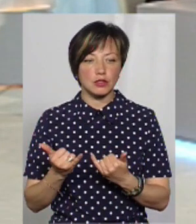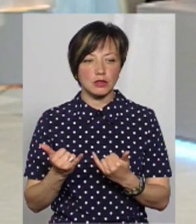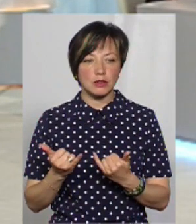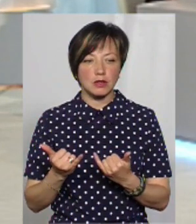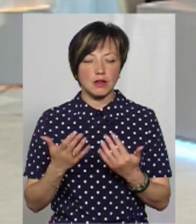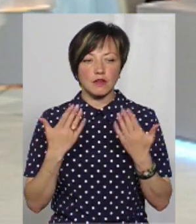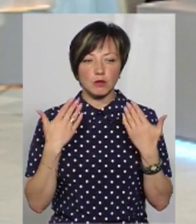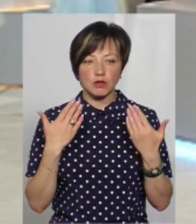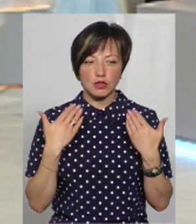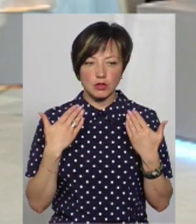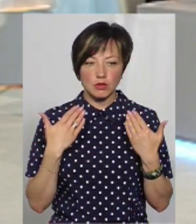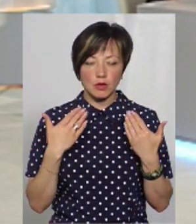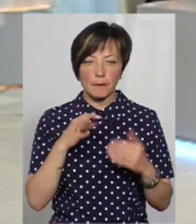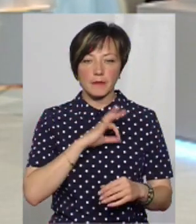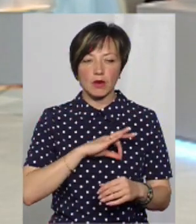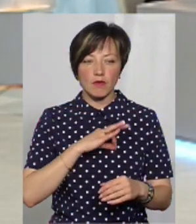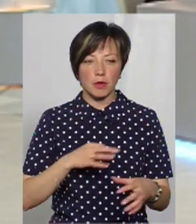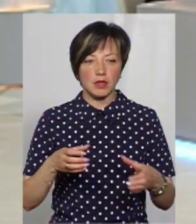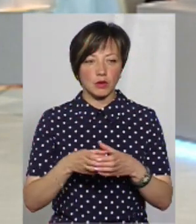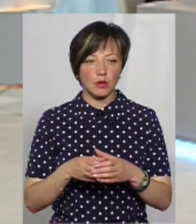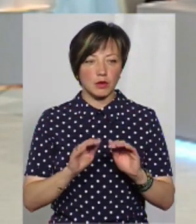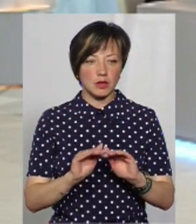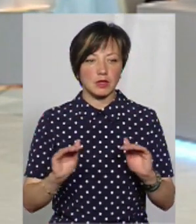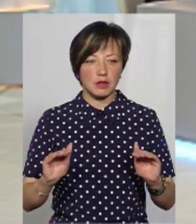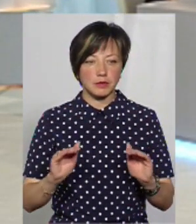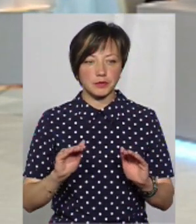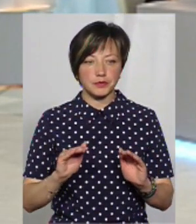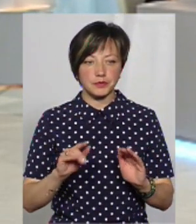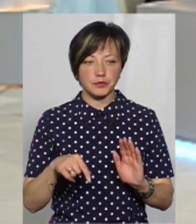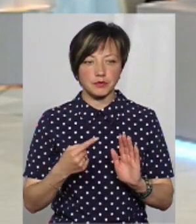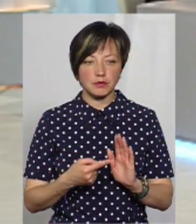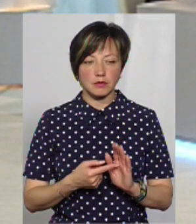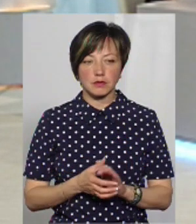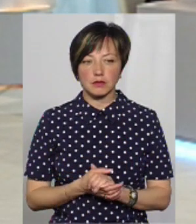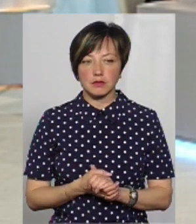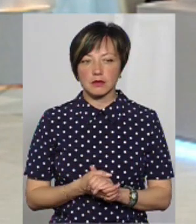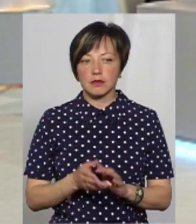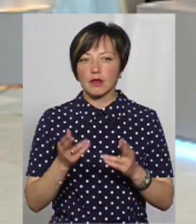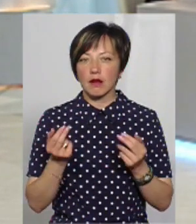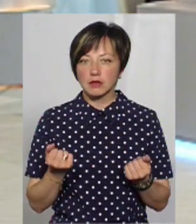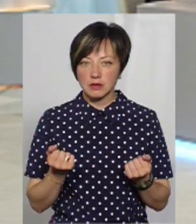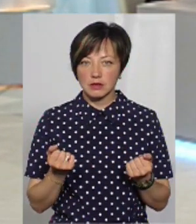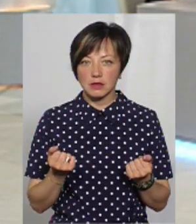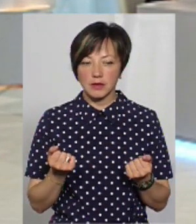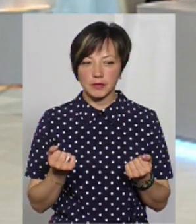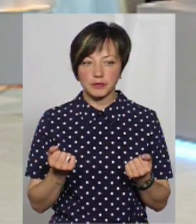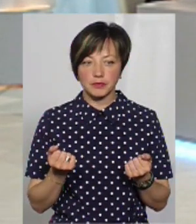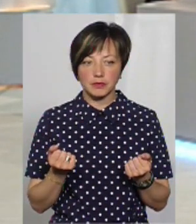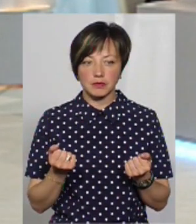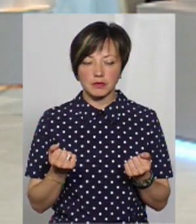відпочинку саме пільговим категоріям дітей? Так, як